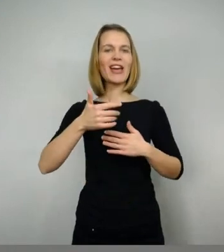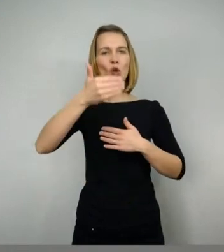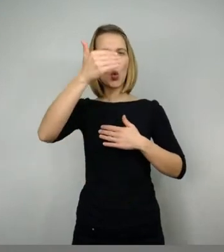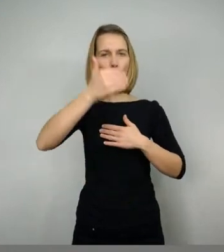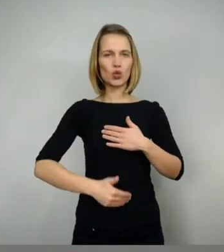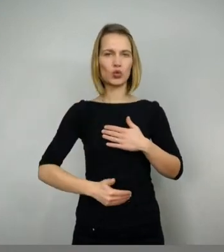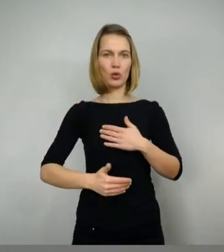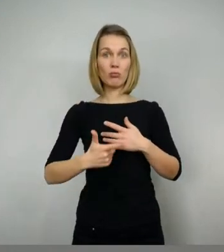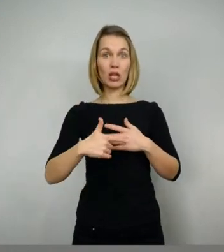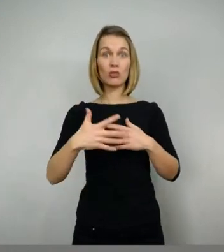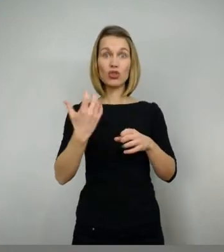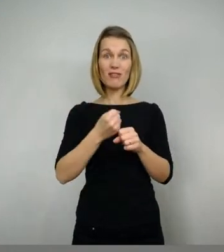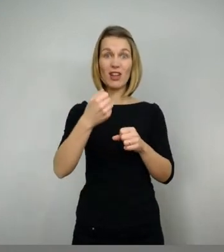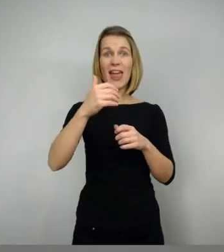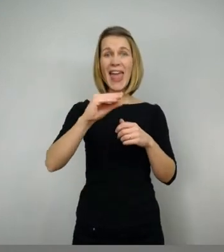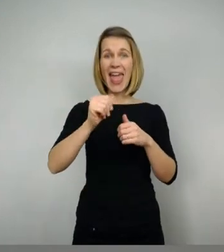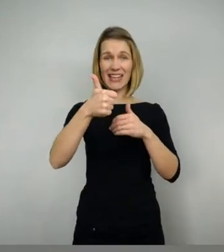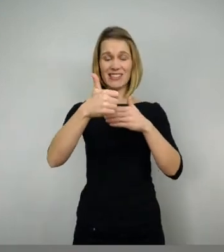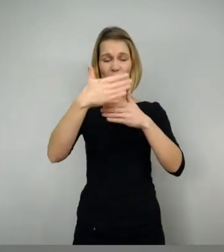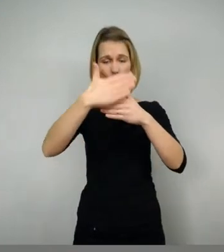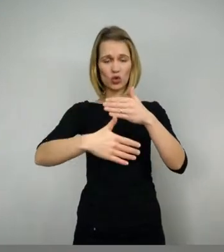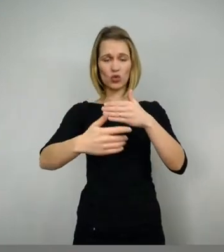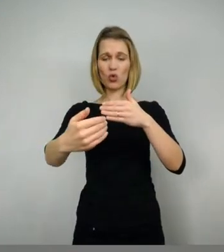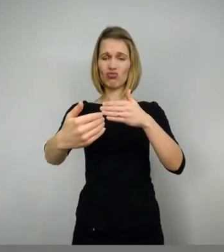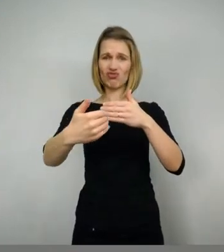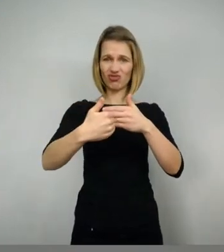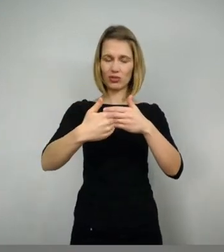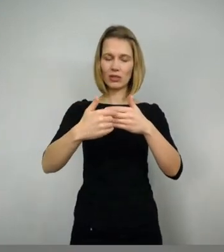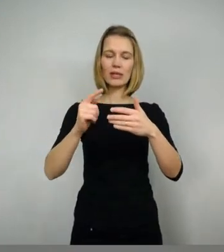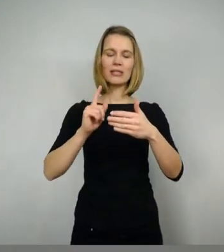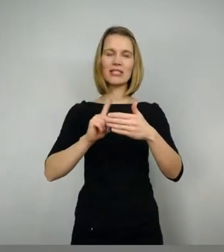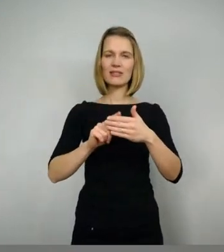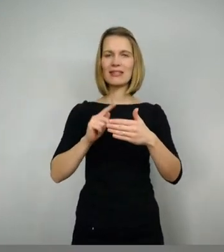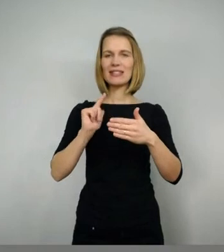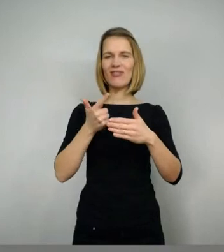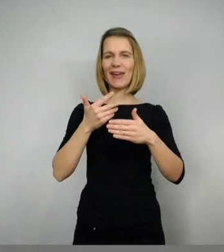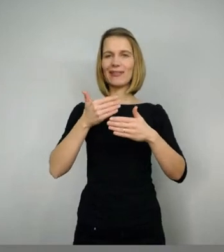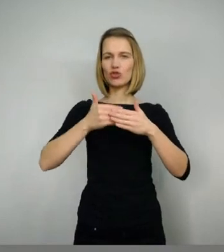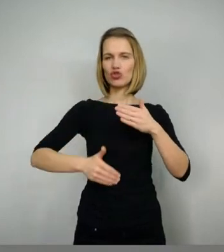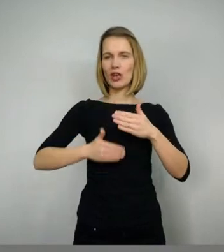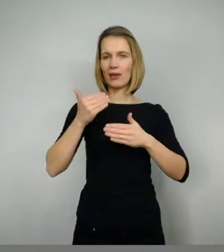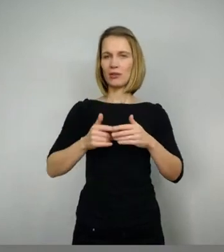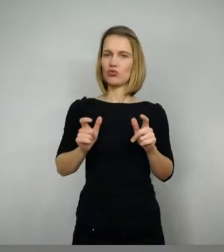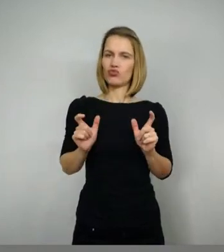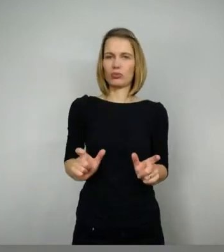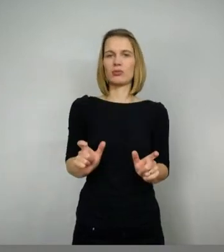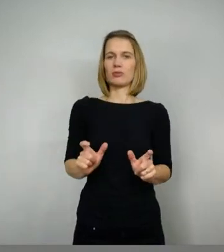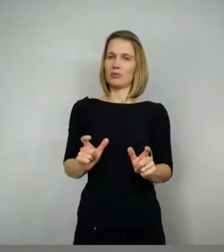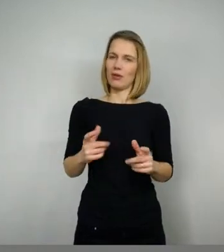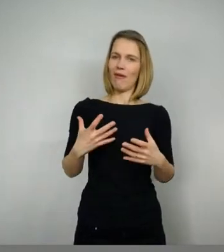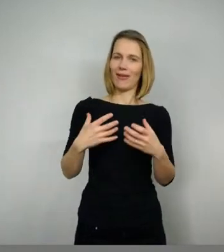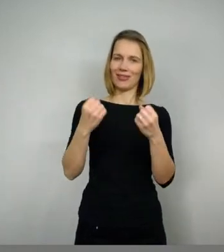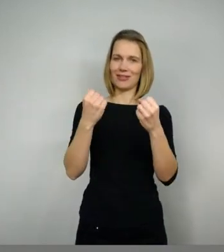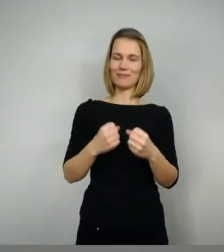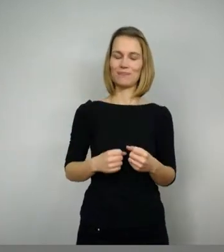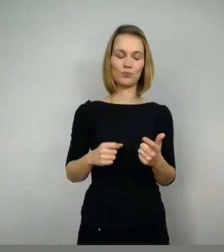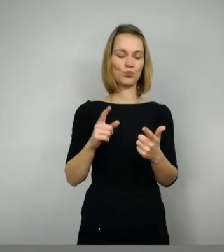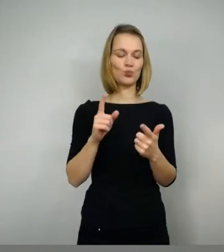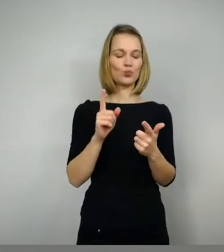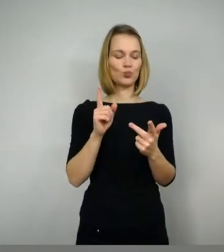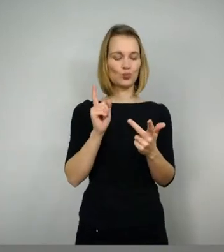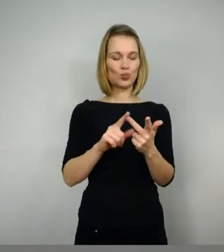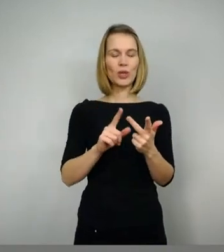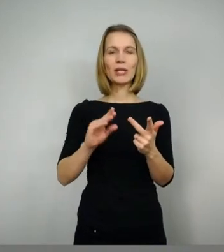durchdrungen ist, dann kann ihn immer noch dieses Hemd retten. Außerdem hat er noch einen ganz tollen Helm, der heißt